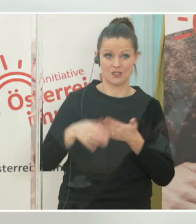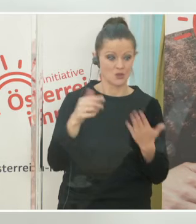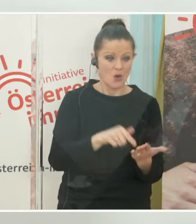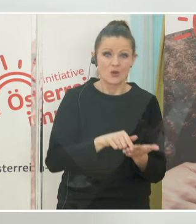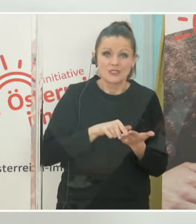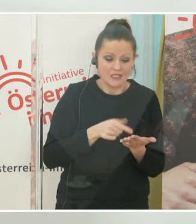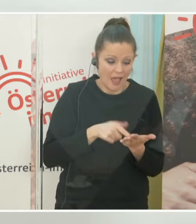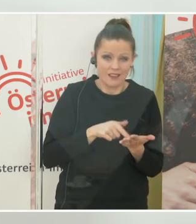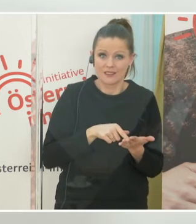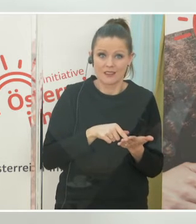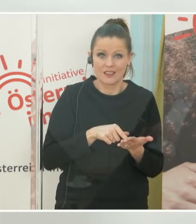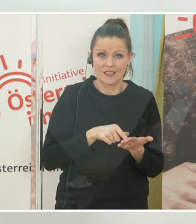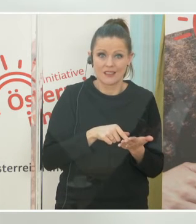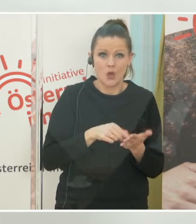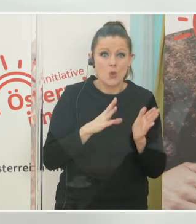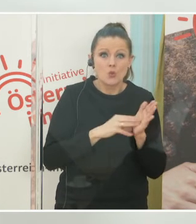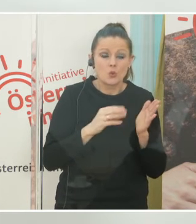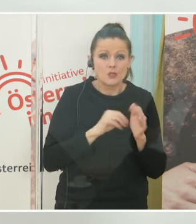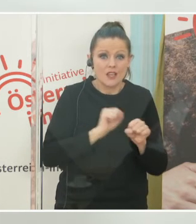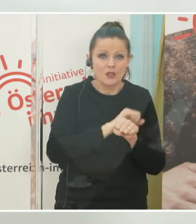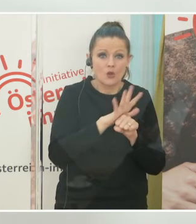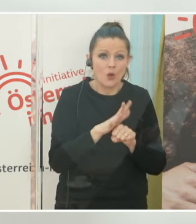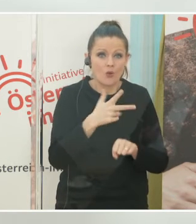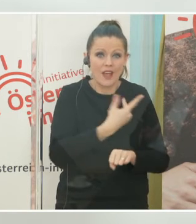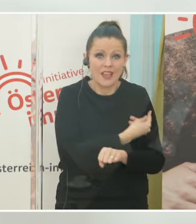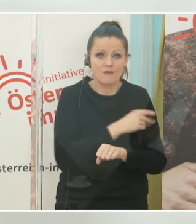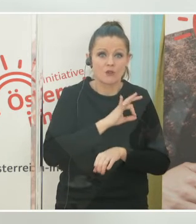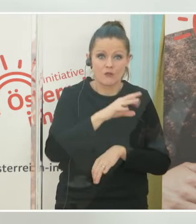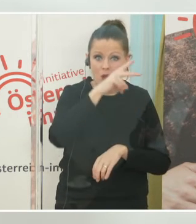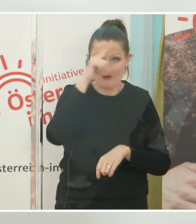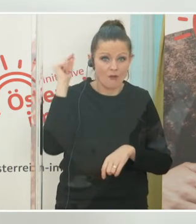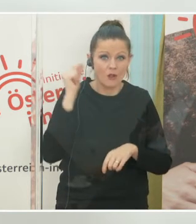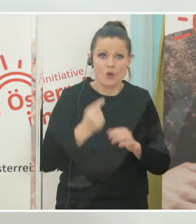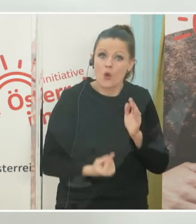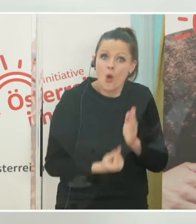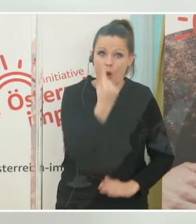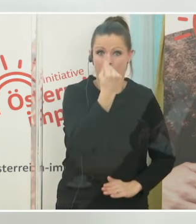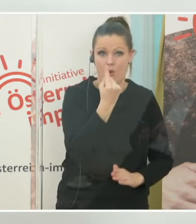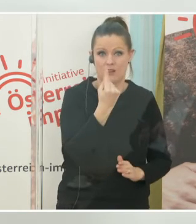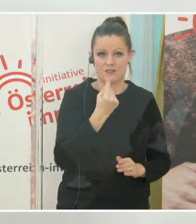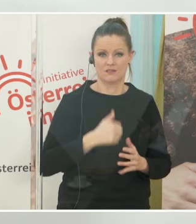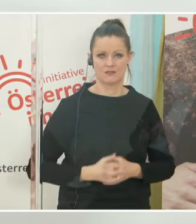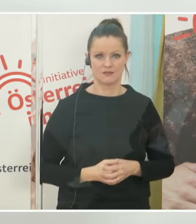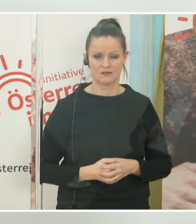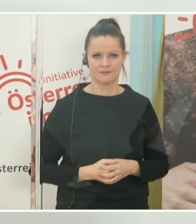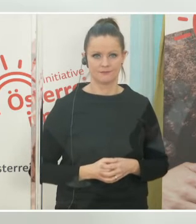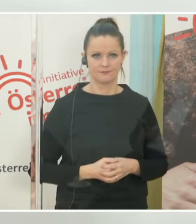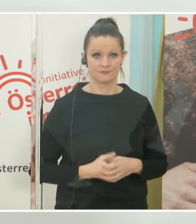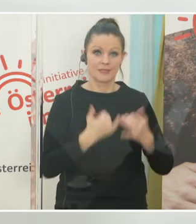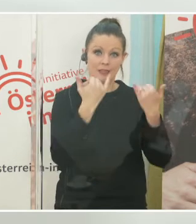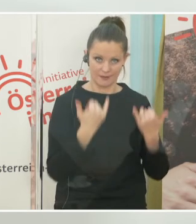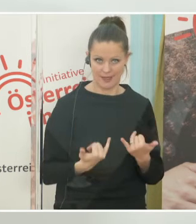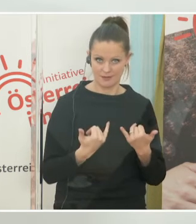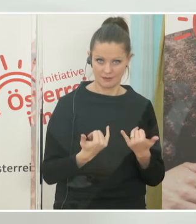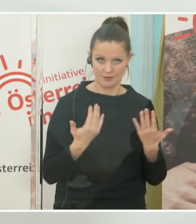wie ungeheuer hoch der Nutzen der Corona-Impfung für die Bevölkerung letztlich ausfällt. Und nun geht es darum,